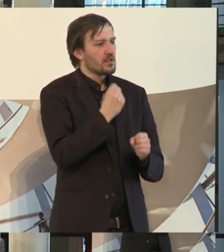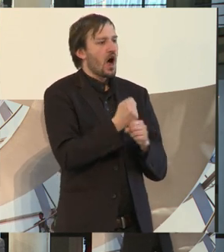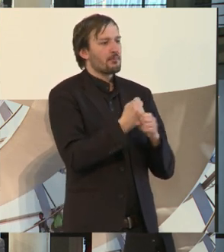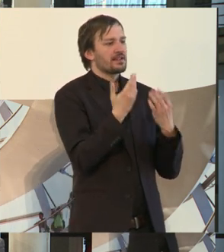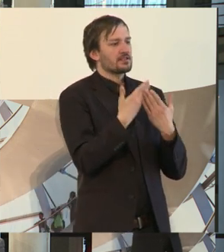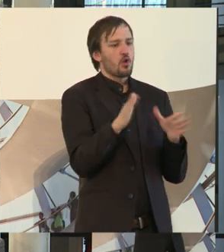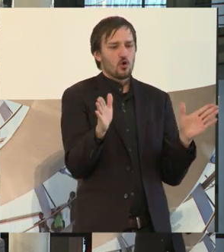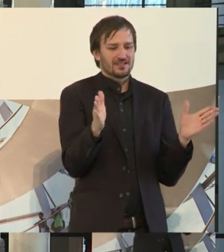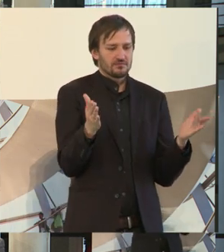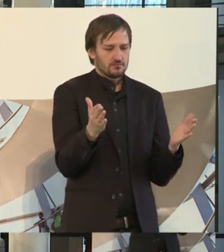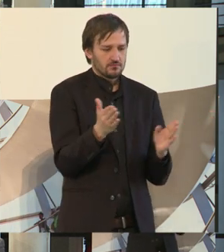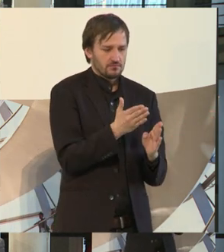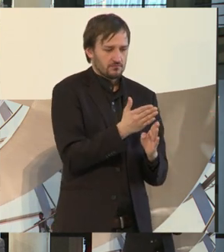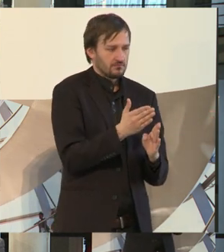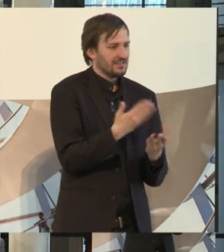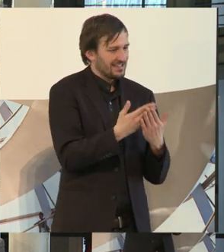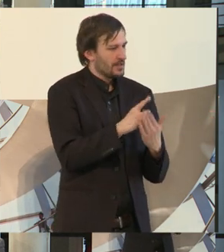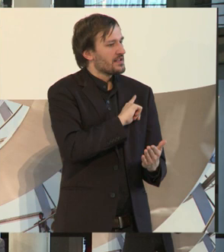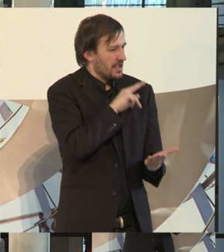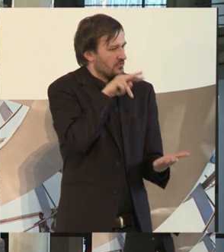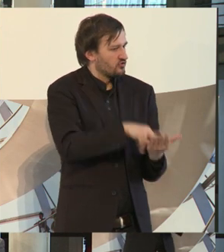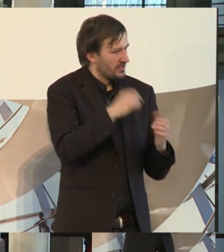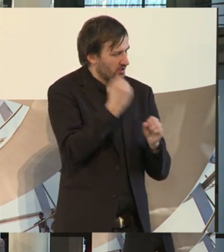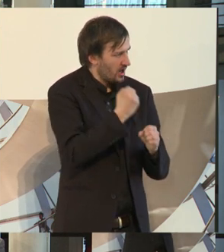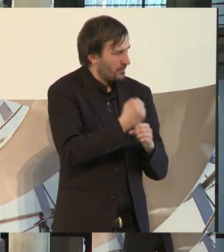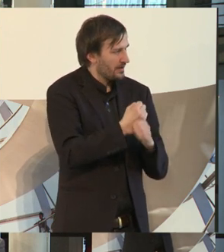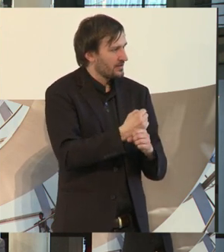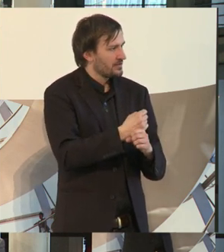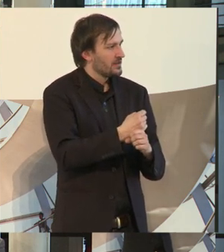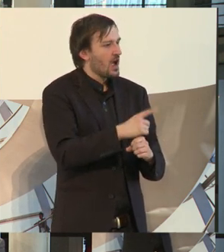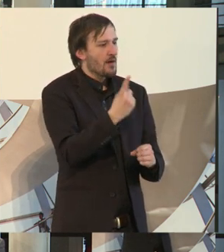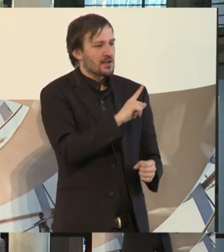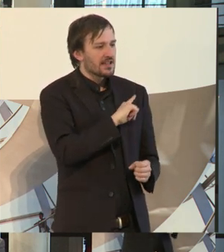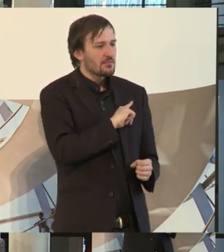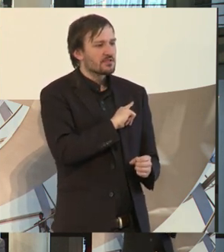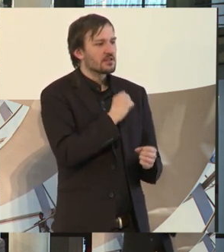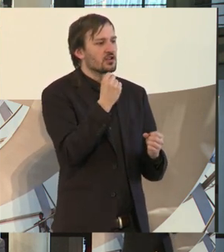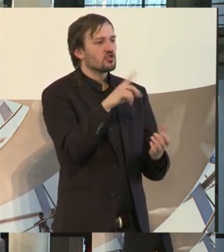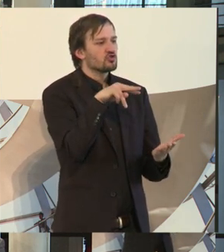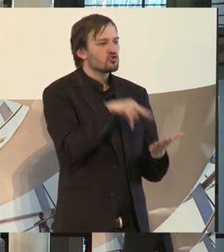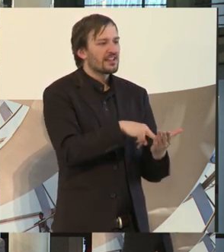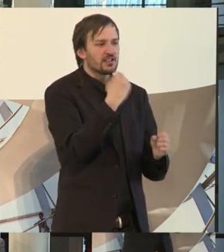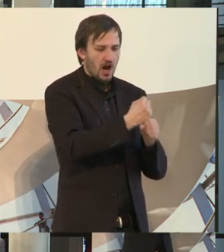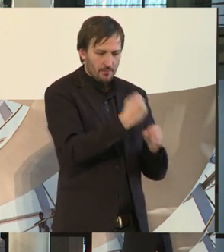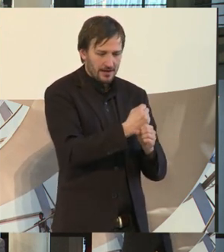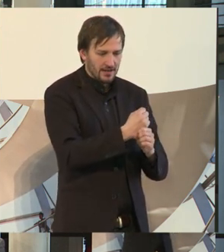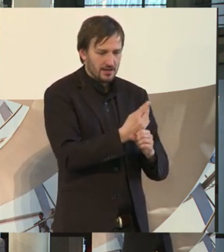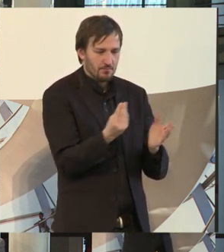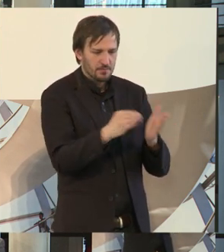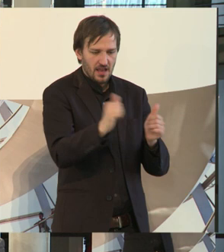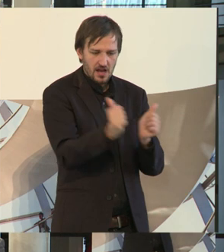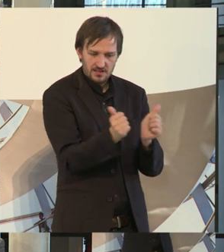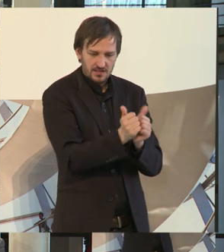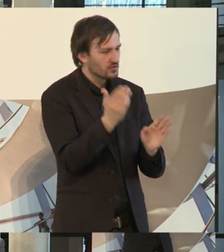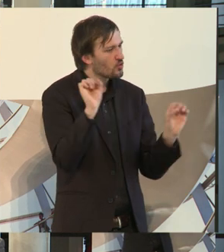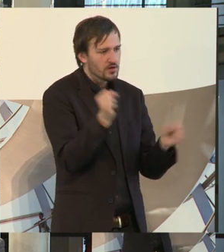davor war. Eine selbstständige Tätigkeit für Assistenznehmer ist so gut wie nicht möglich, weil das Vermögen bzw. die